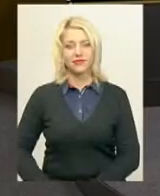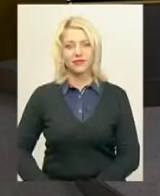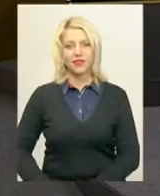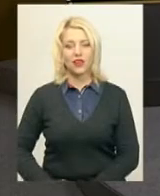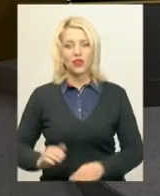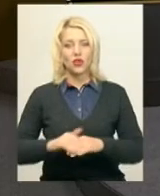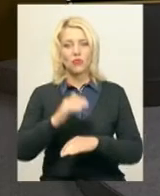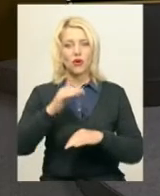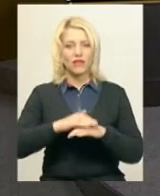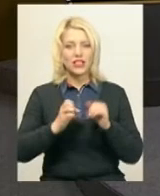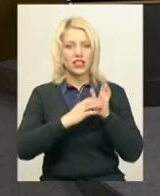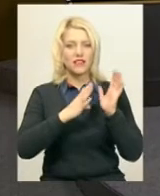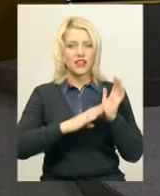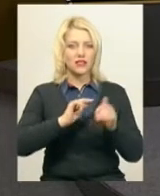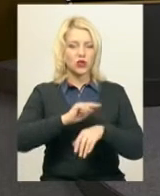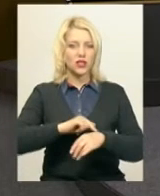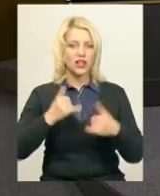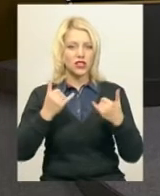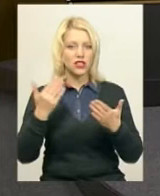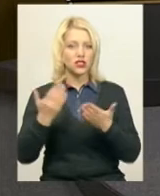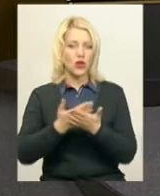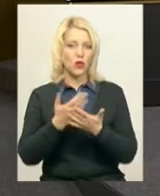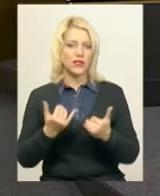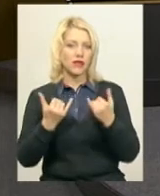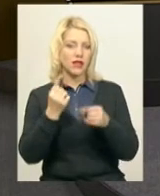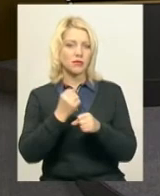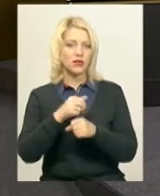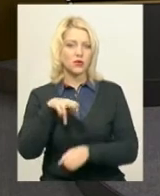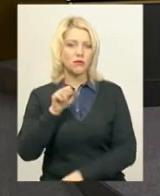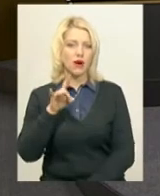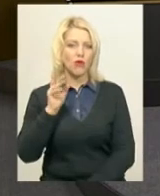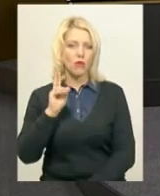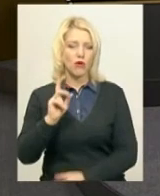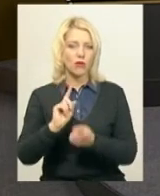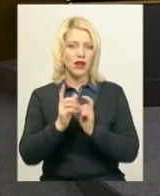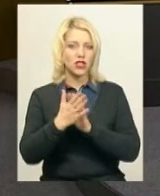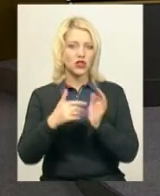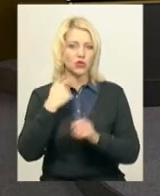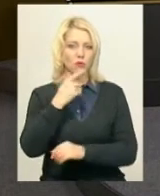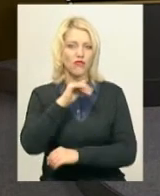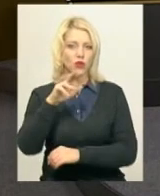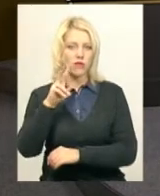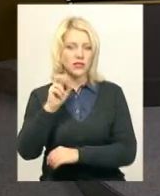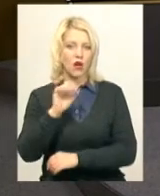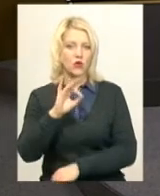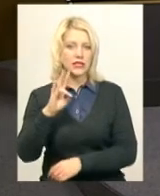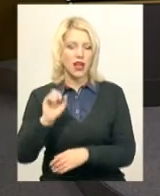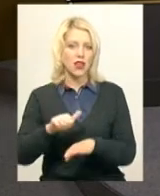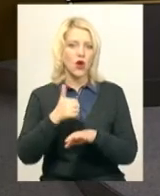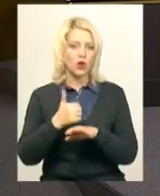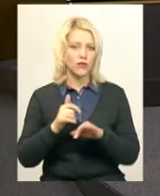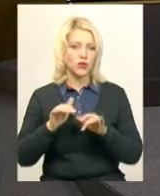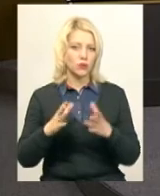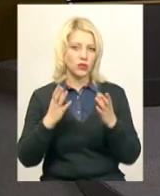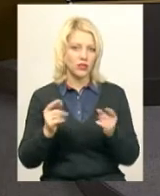Доброго вечора, 19-та година, на часі випуск новин. Студії ведуча Світлана Поробок, диктор жестової мови Оксана Фіновська. Коротко про головні